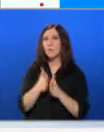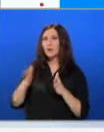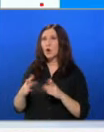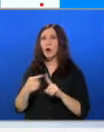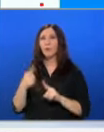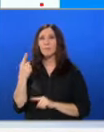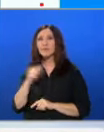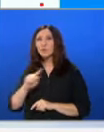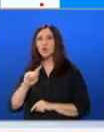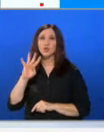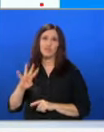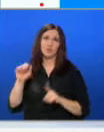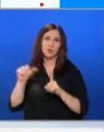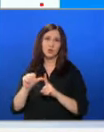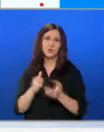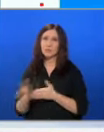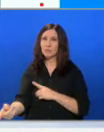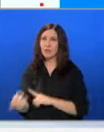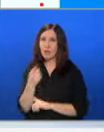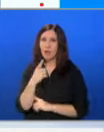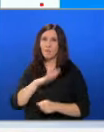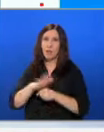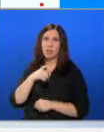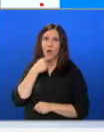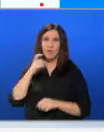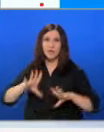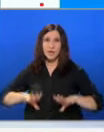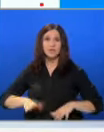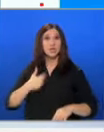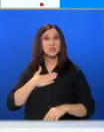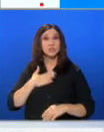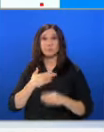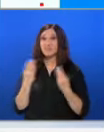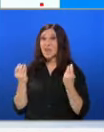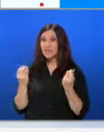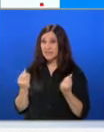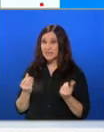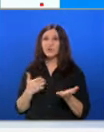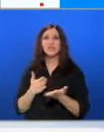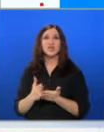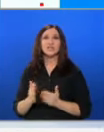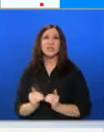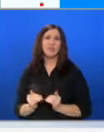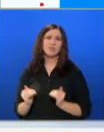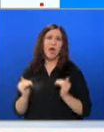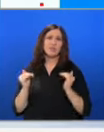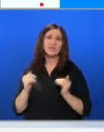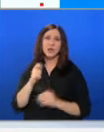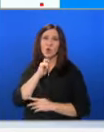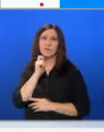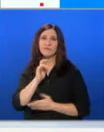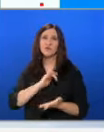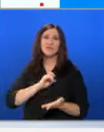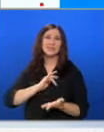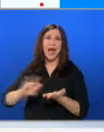периода от 1 до 4 июни сред хиляда пълнолетни граждани с собствени средства и чрез стандартизирано интервю с таблети